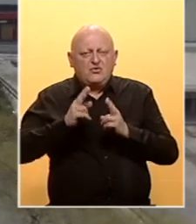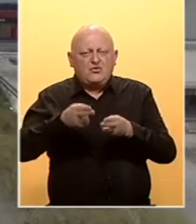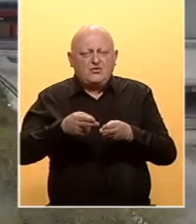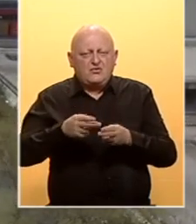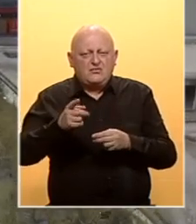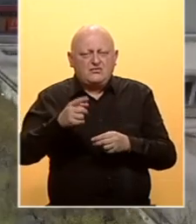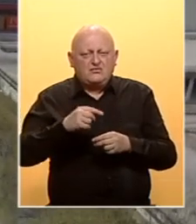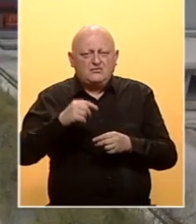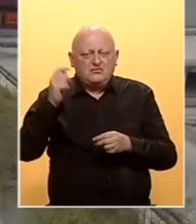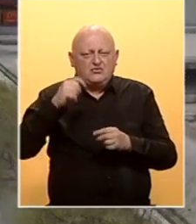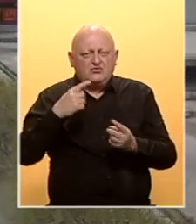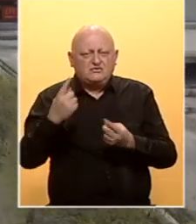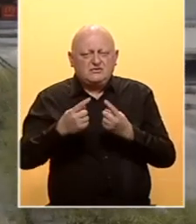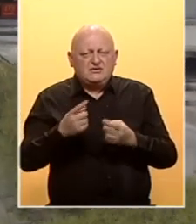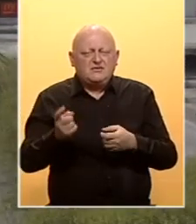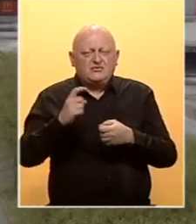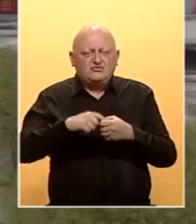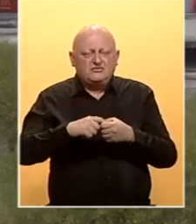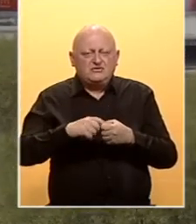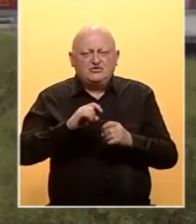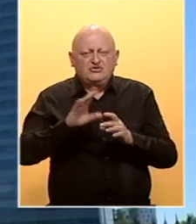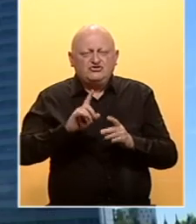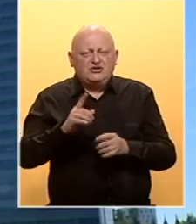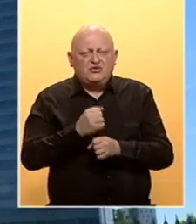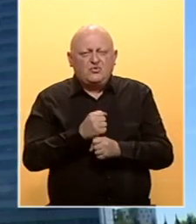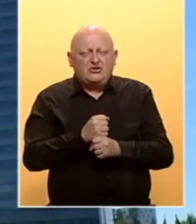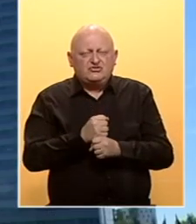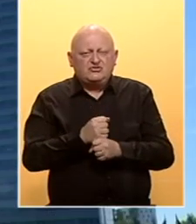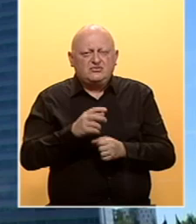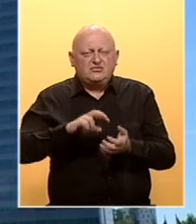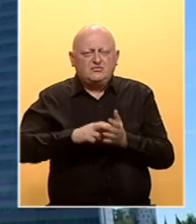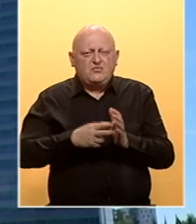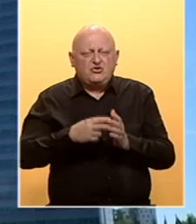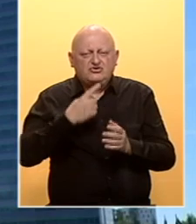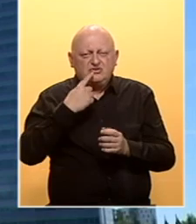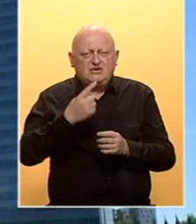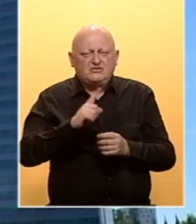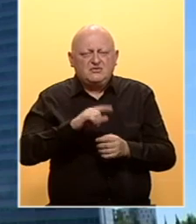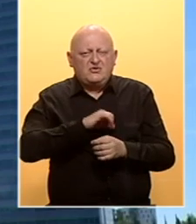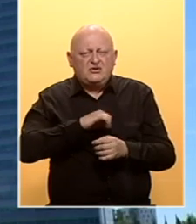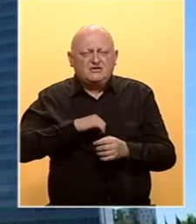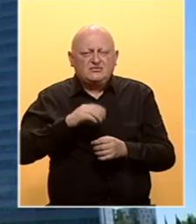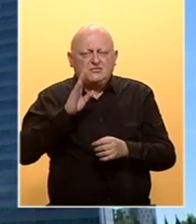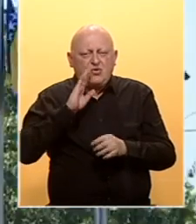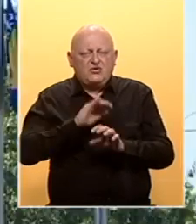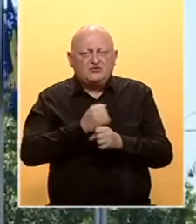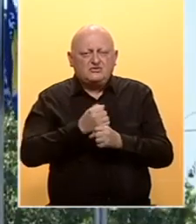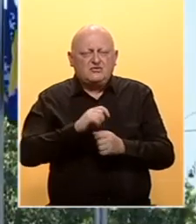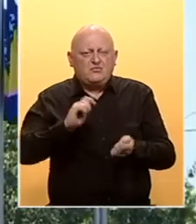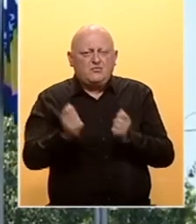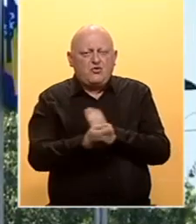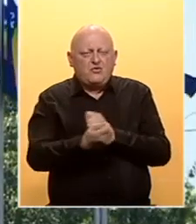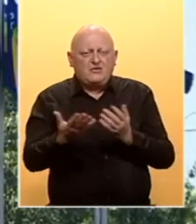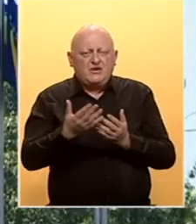funkcionisanju odbora za stabilizaciju i predruživanje, ništa nije učinjeno. Politički akteri nemaju interesa da se BiH transformiše